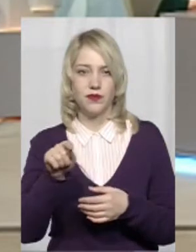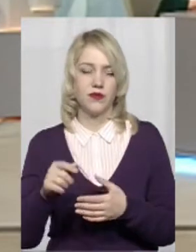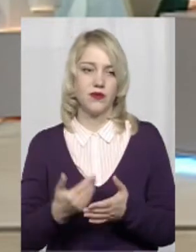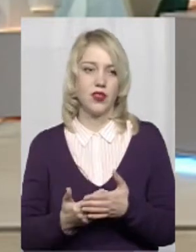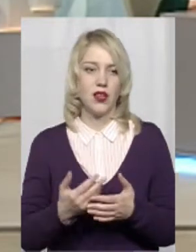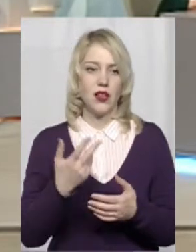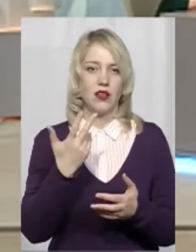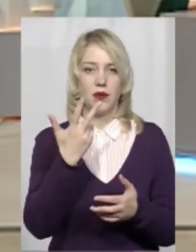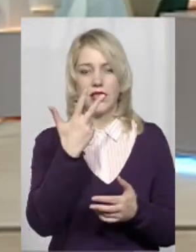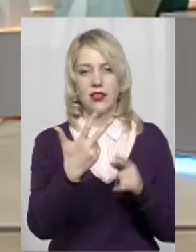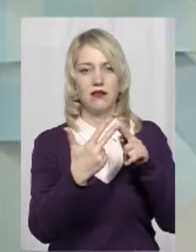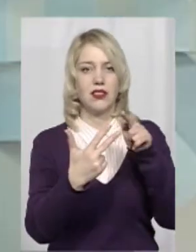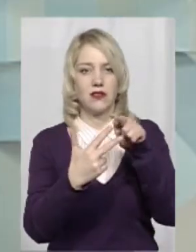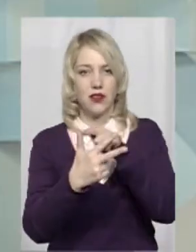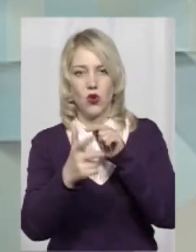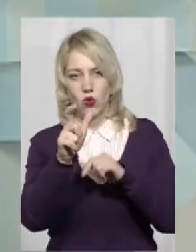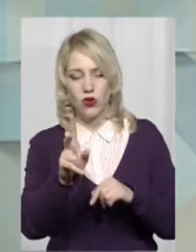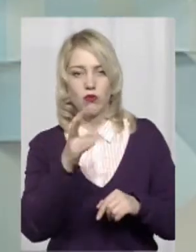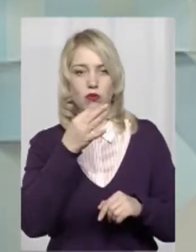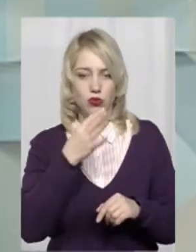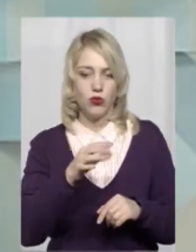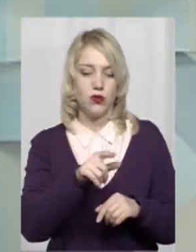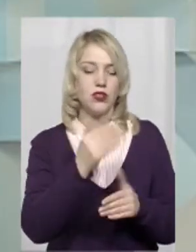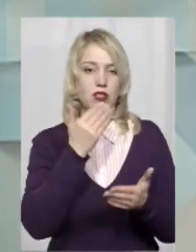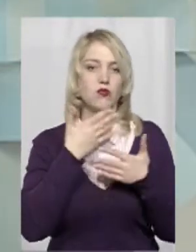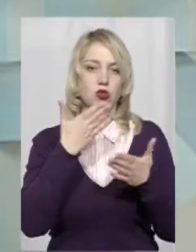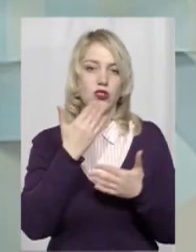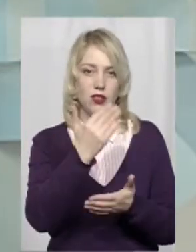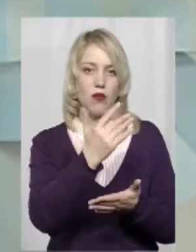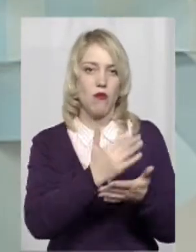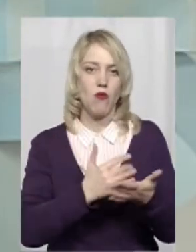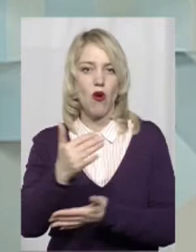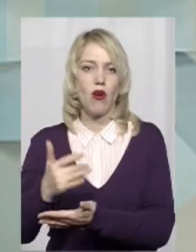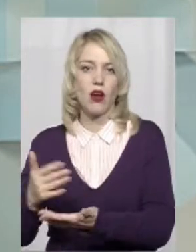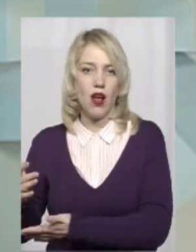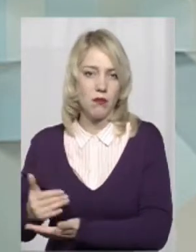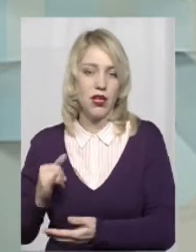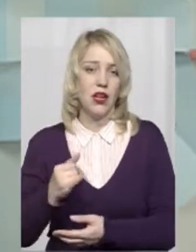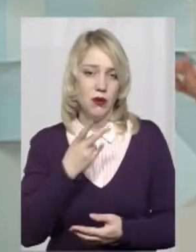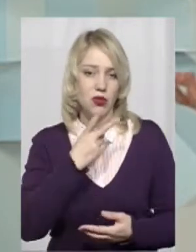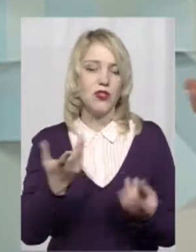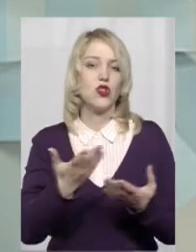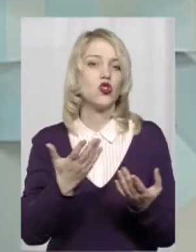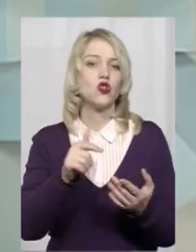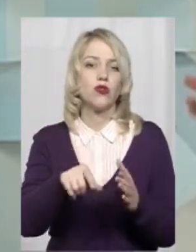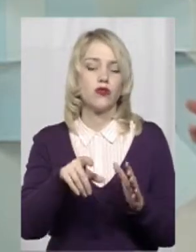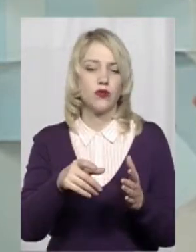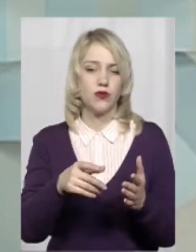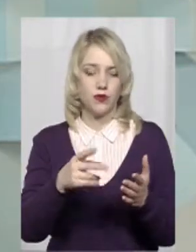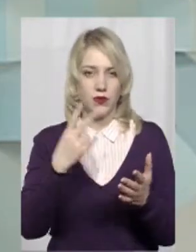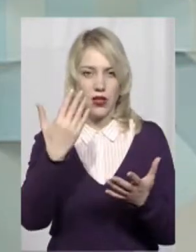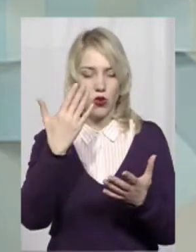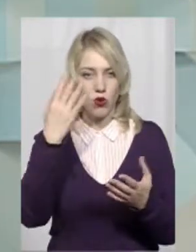орієнтується, там в є двоє-троє кандидатів, які їм подобаються. Почитайте їхню програму і подивіться, що він себе представляє, тобто, яку він позицію несе, який в нього